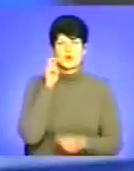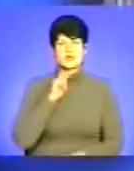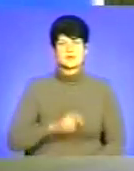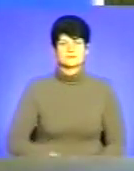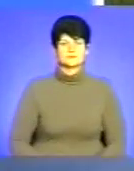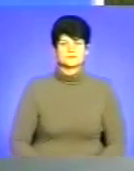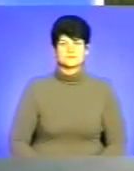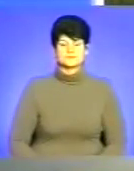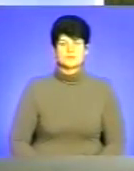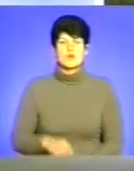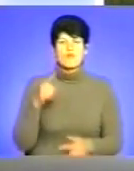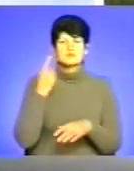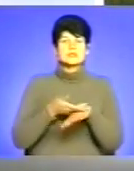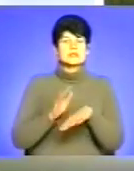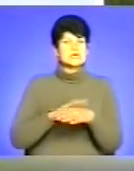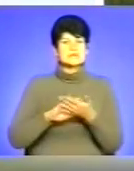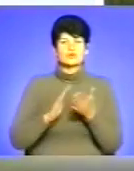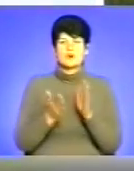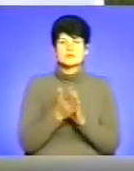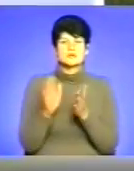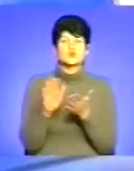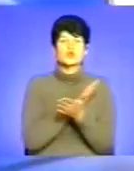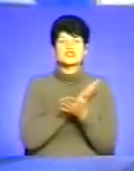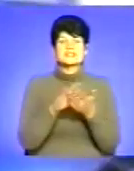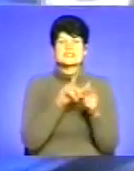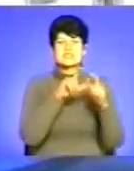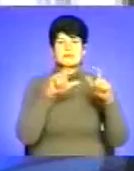В області складна ситуація з участними спорудами